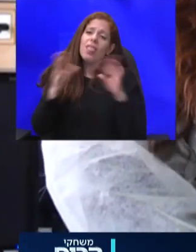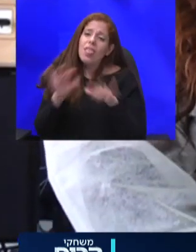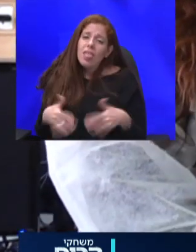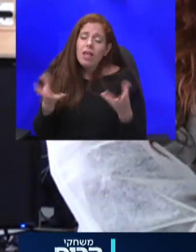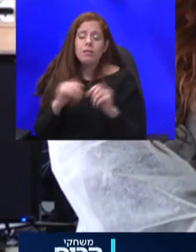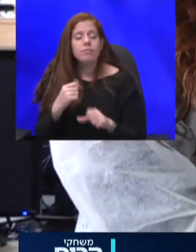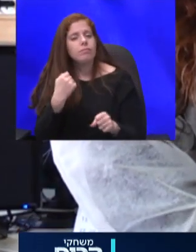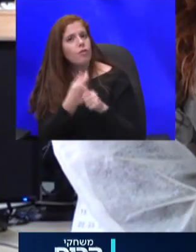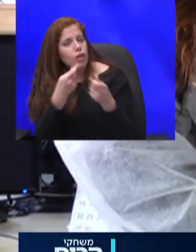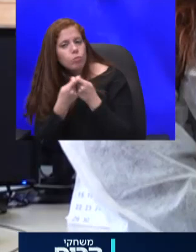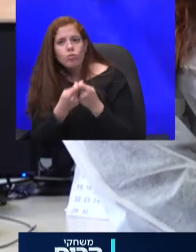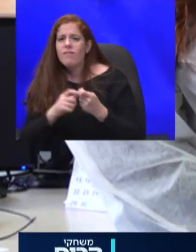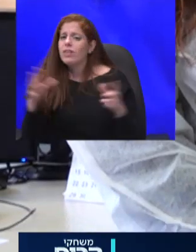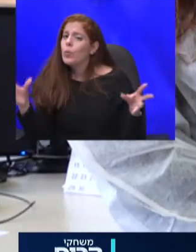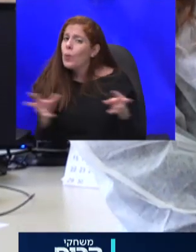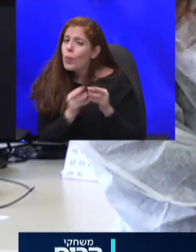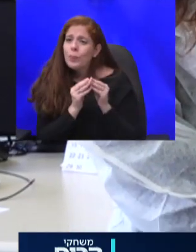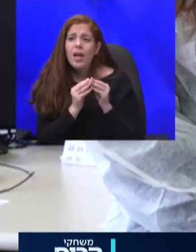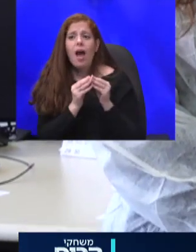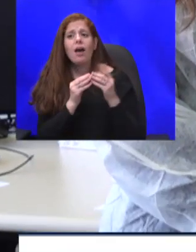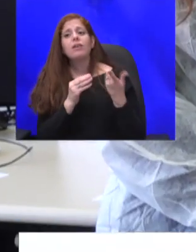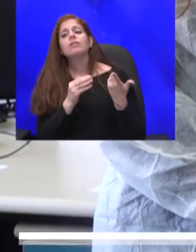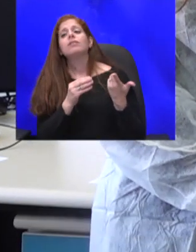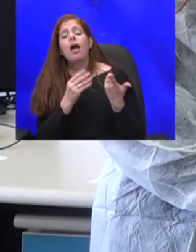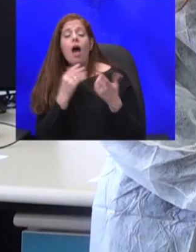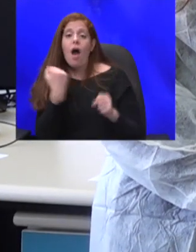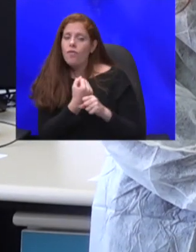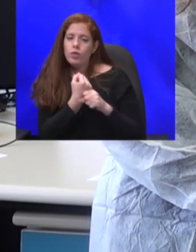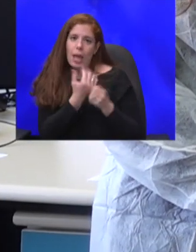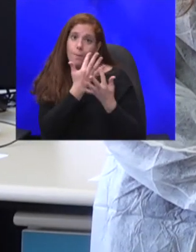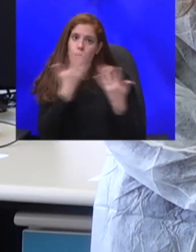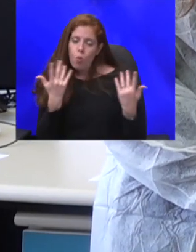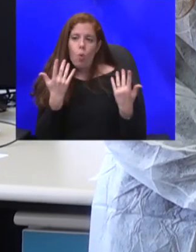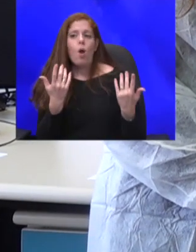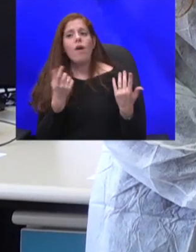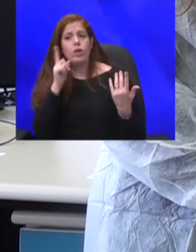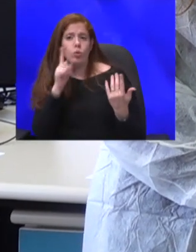ביחד, המטל היא ברור עלינו מול העיניים אז אנחנו נדעות להגיע אליה